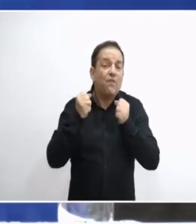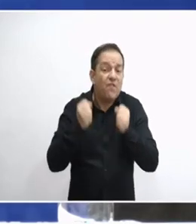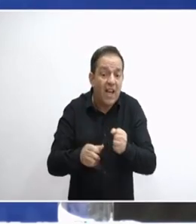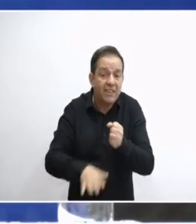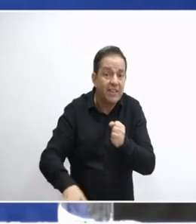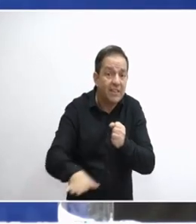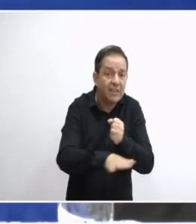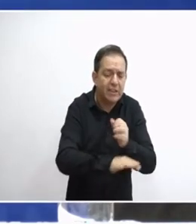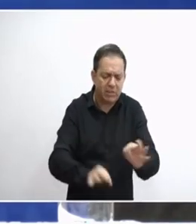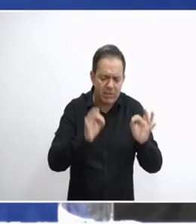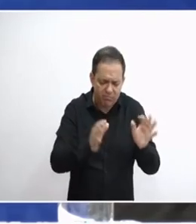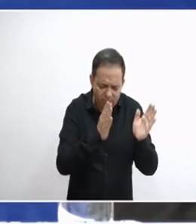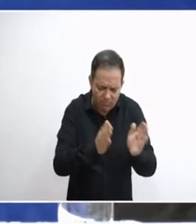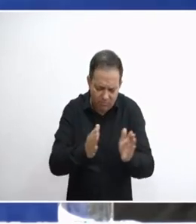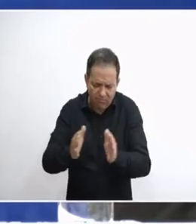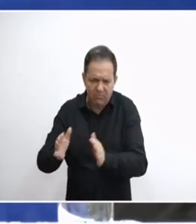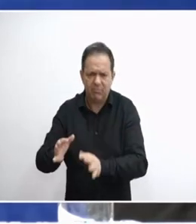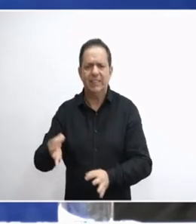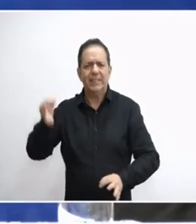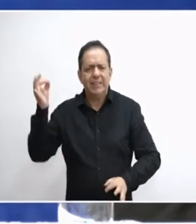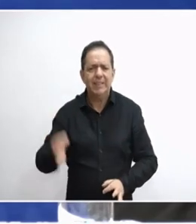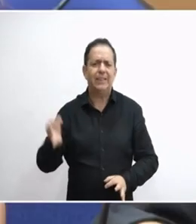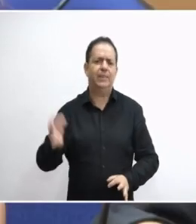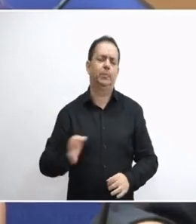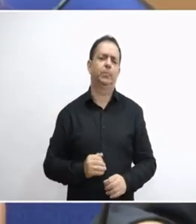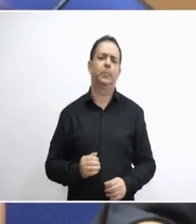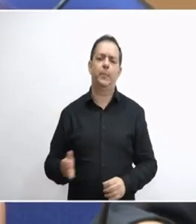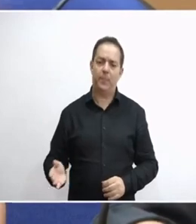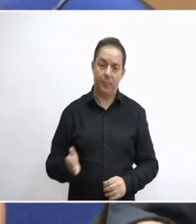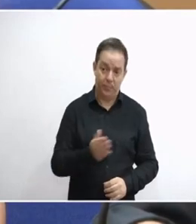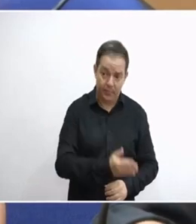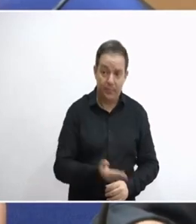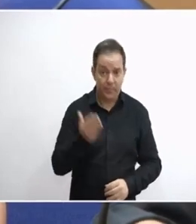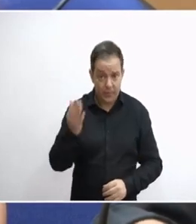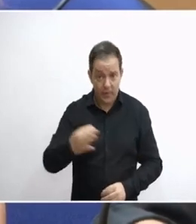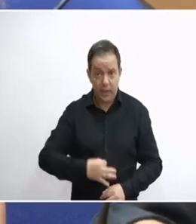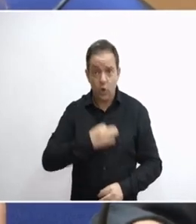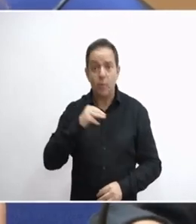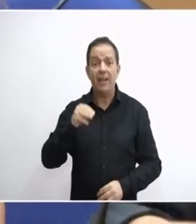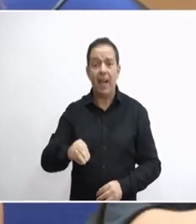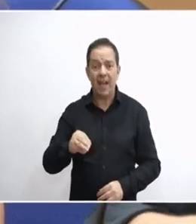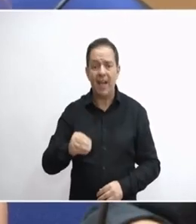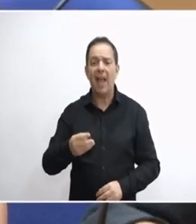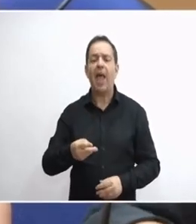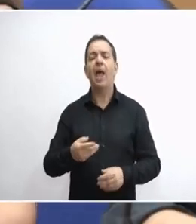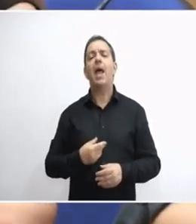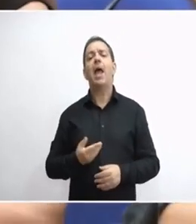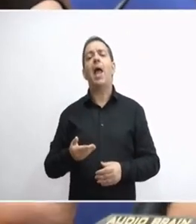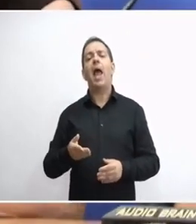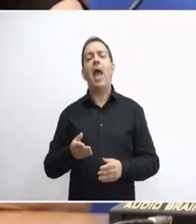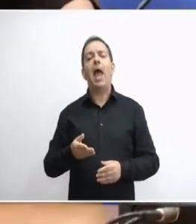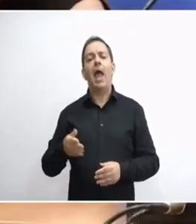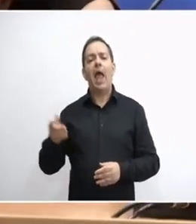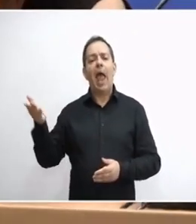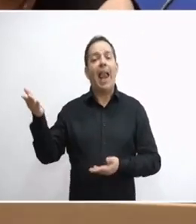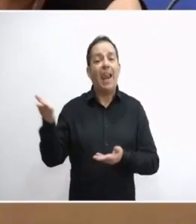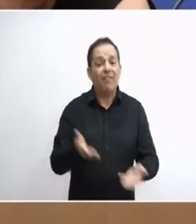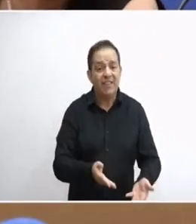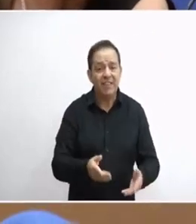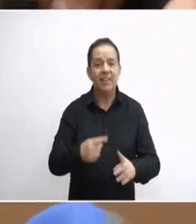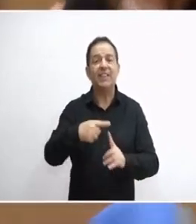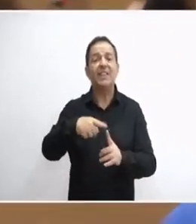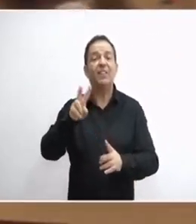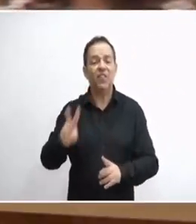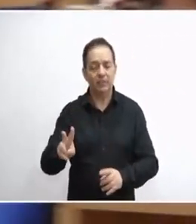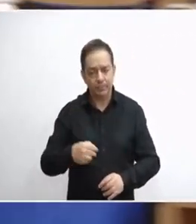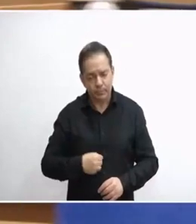πολύ συγκεκριμένες και απολύτες. Να περάσουμε στον κύριο Μιχαήλ από το Έλευση στη Δήκη. Κύριε Πρόεδρε, από